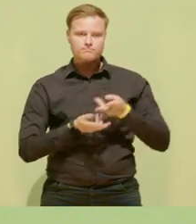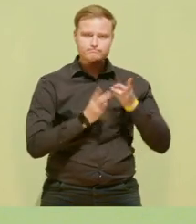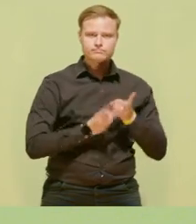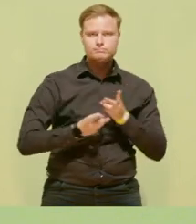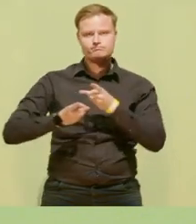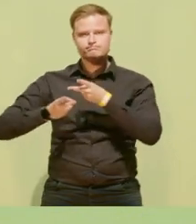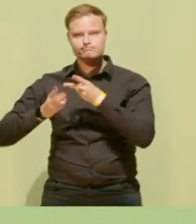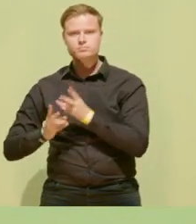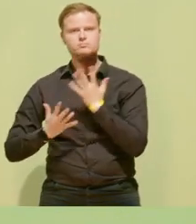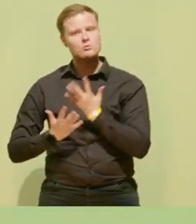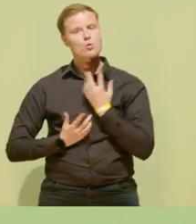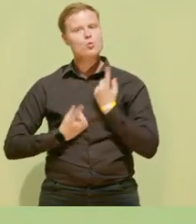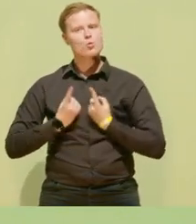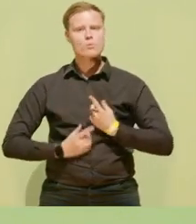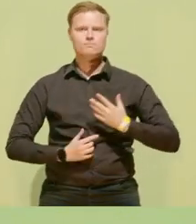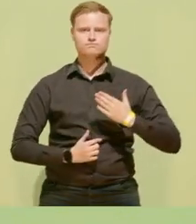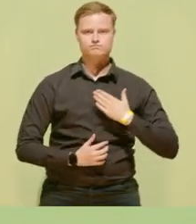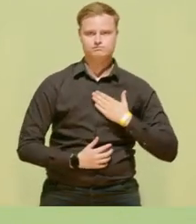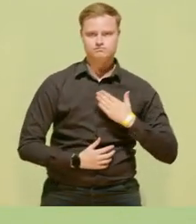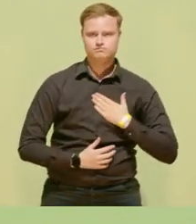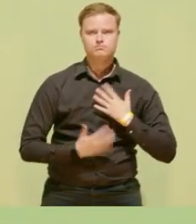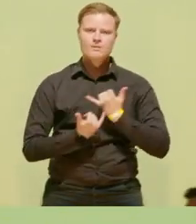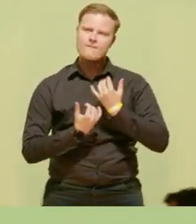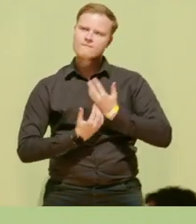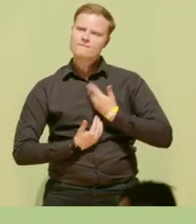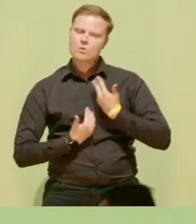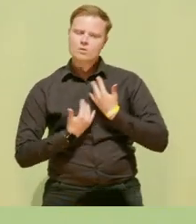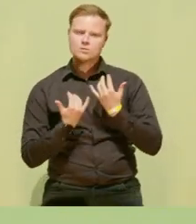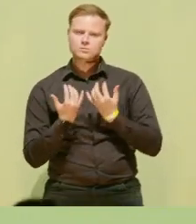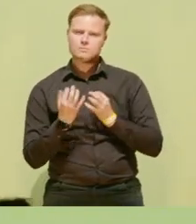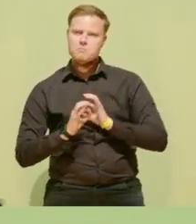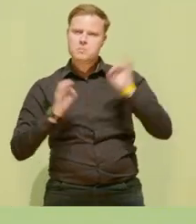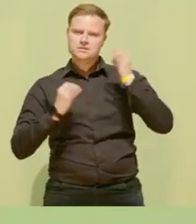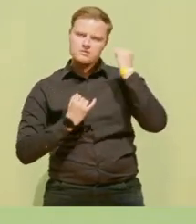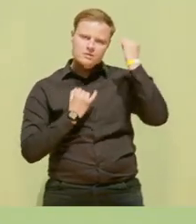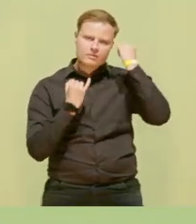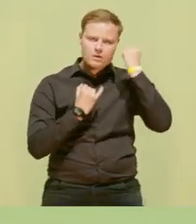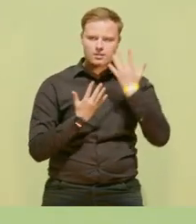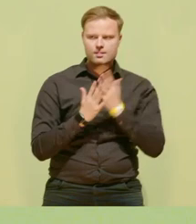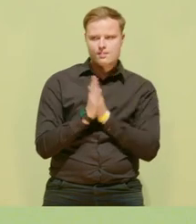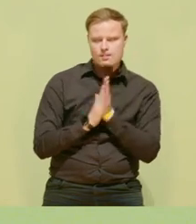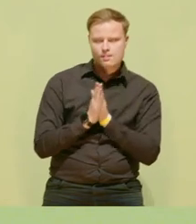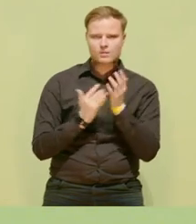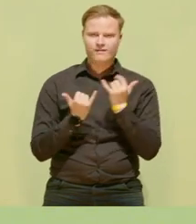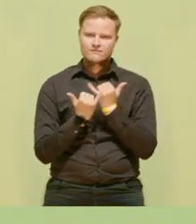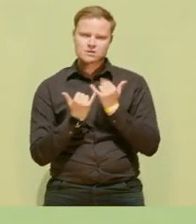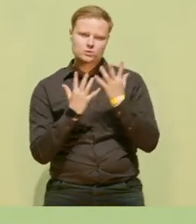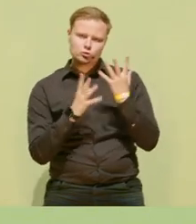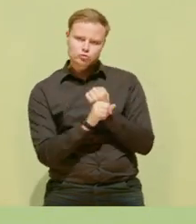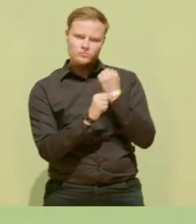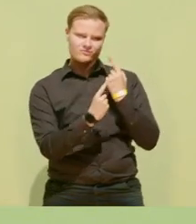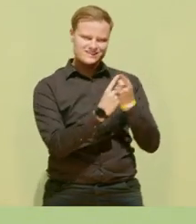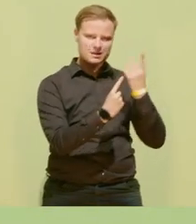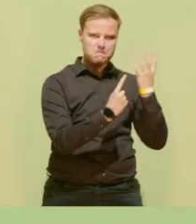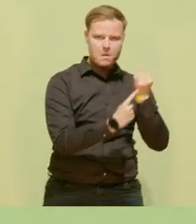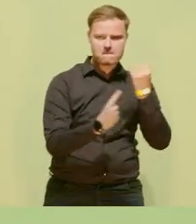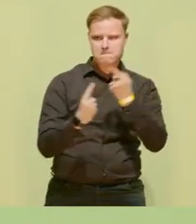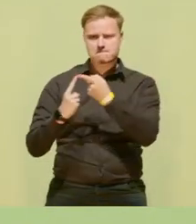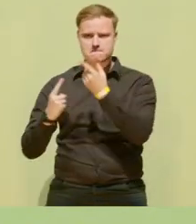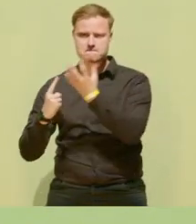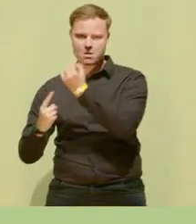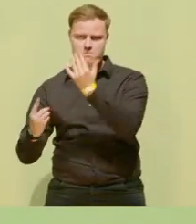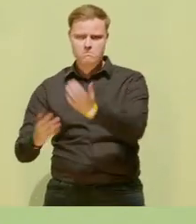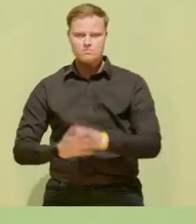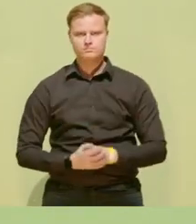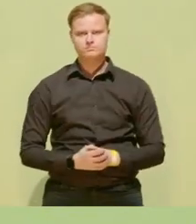grüner Beharrlichkeit, mit Freude an den besten Ideen und begeistert davon, etwas zum Gelingen zu bringen. Für das Klima,